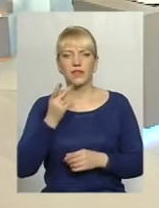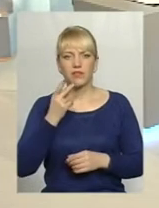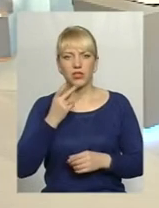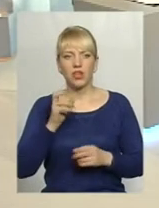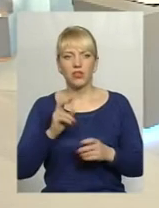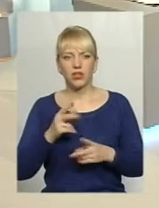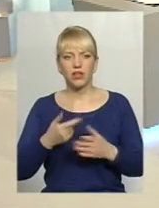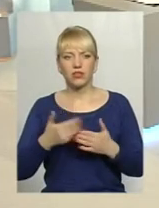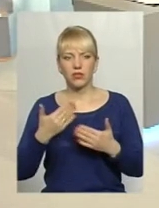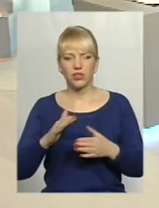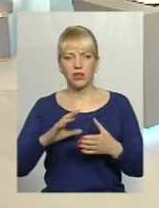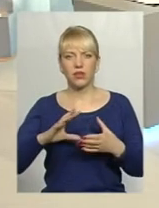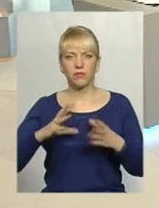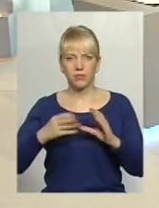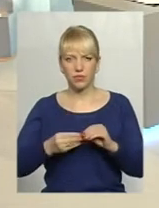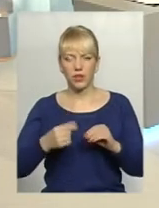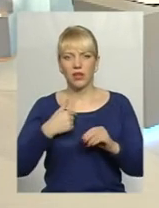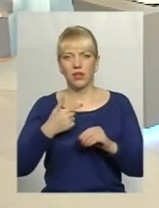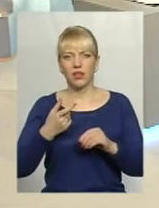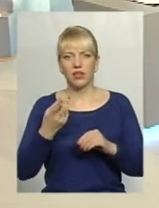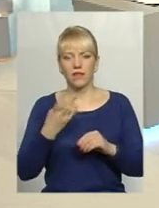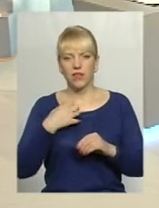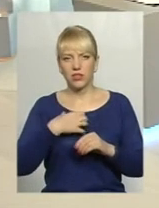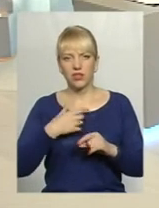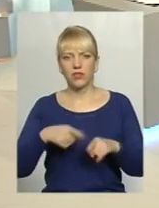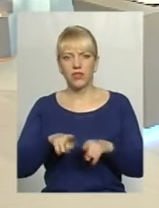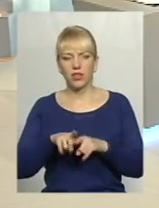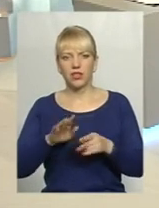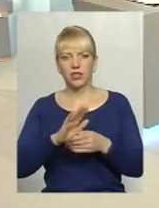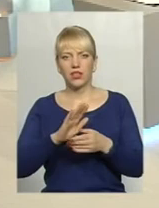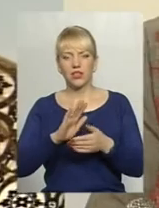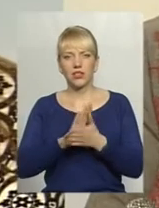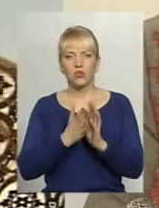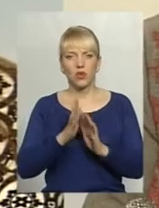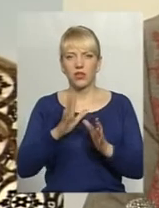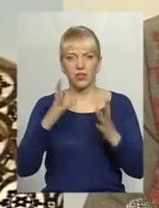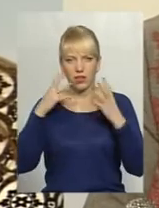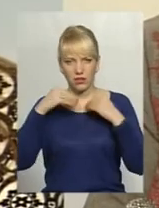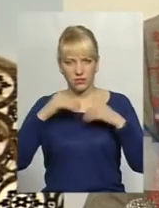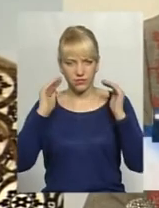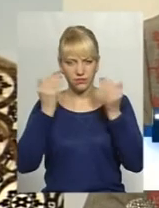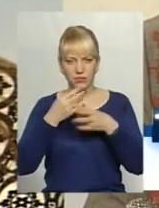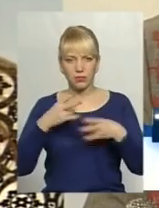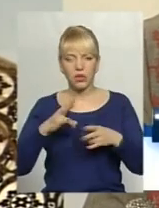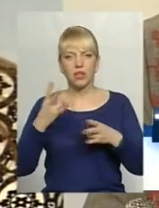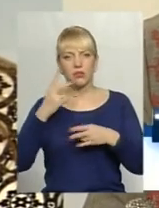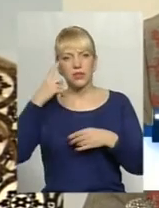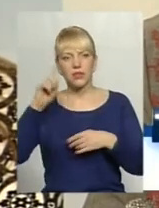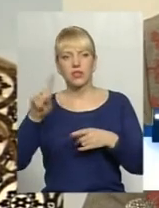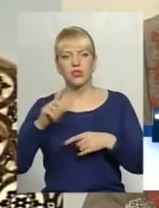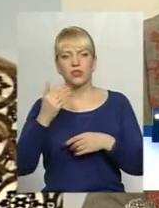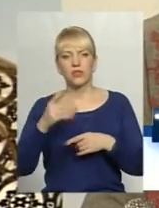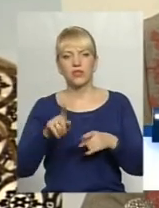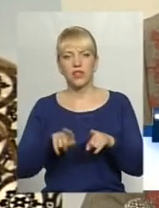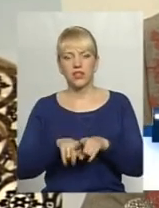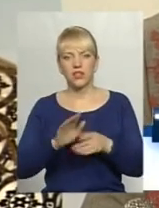так, як я підведу таку лінію, дійсно, дуже важливо в цій ситуації не замикатися в собі. Знати, що ви в цій ситуації не одні.